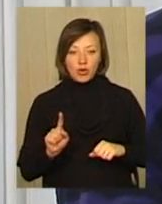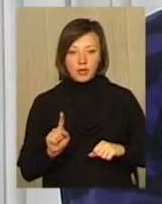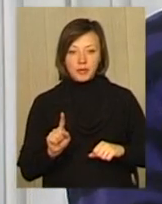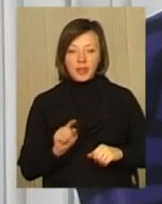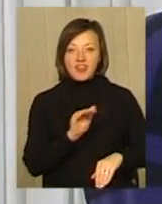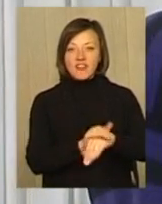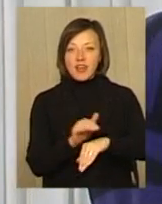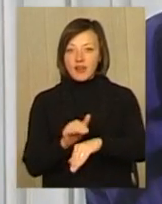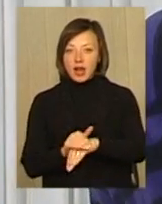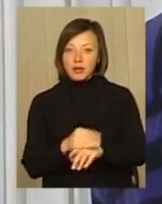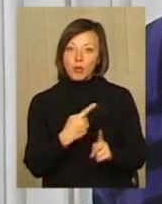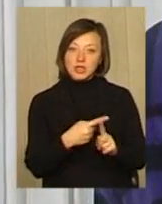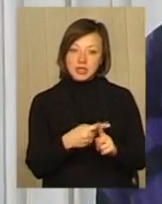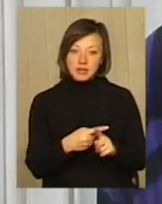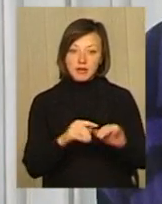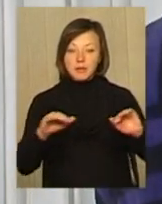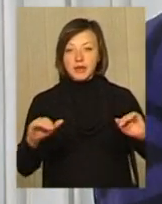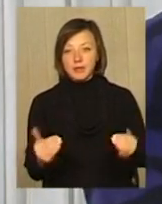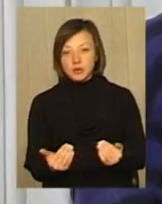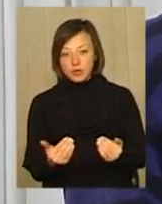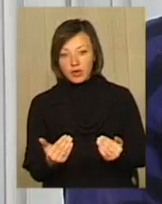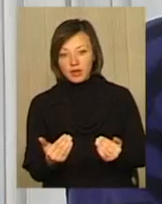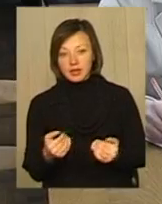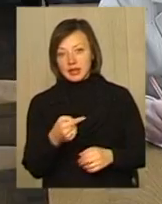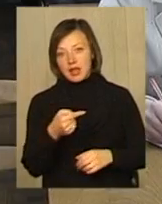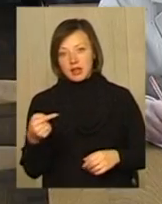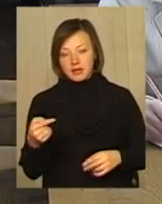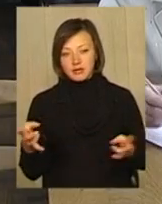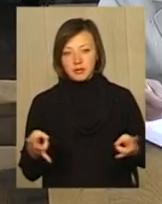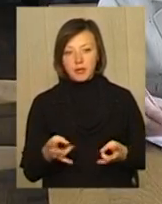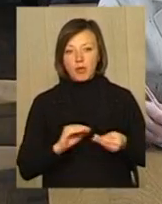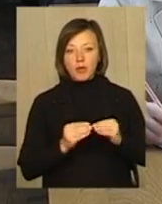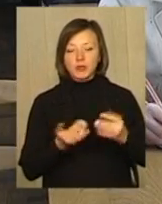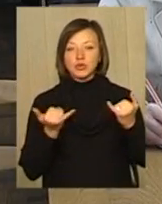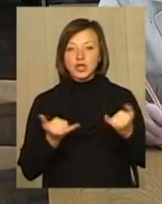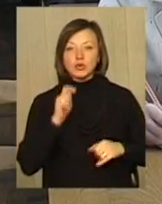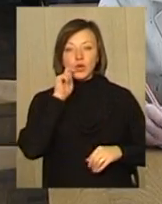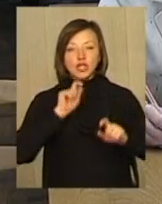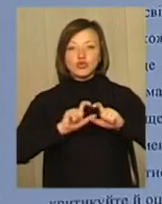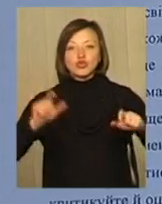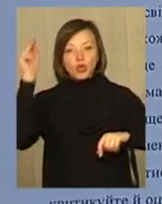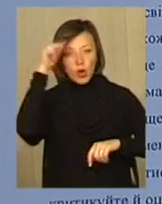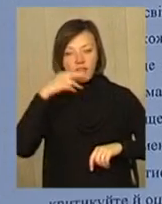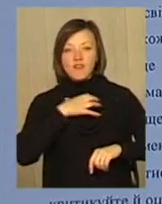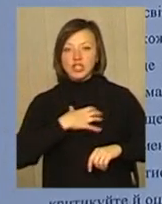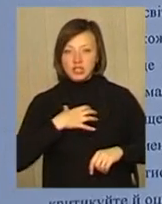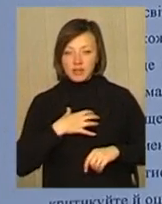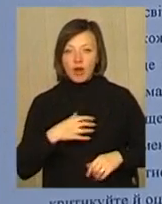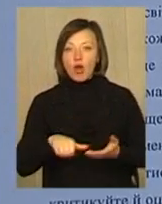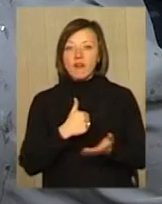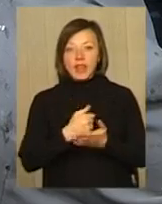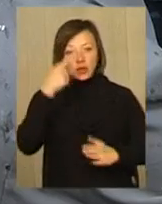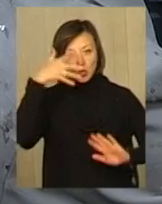Виявляти позитив, мінімізувати негатив. Проблеми сучасної української школи важливі і актуальні. Головне – з